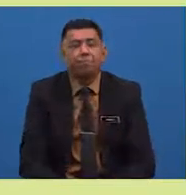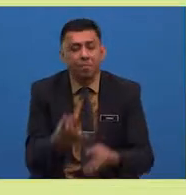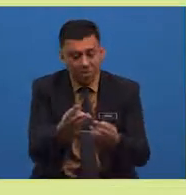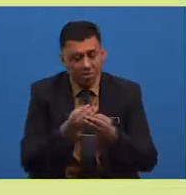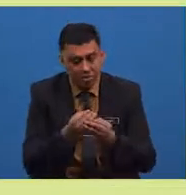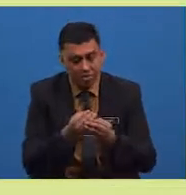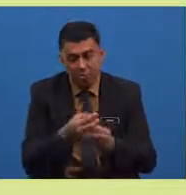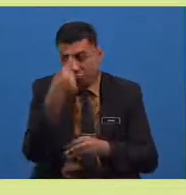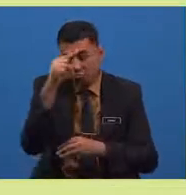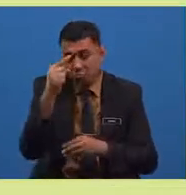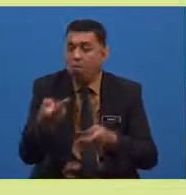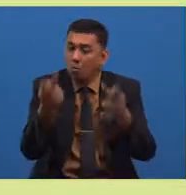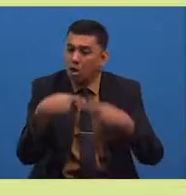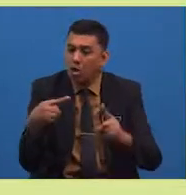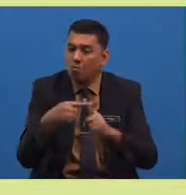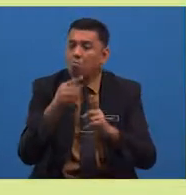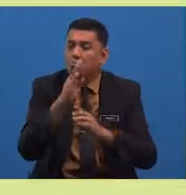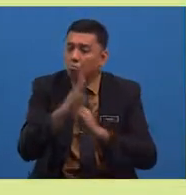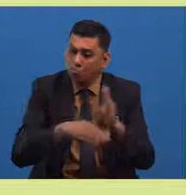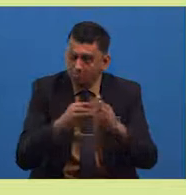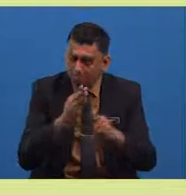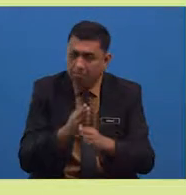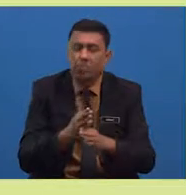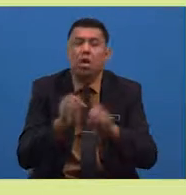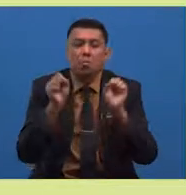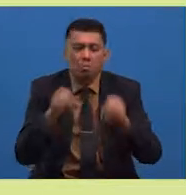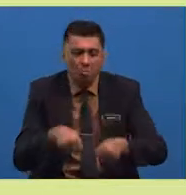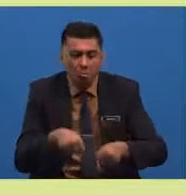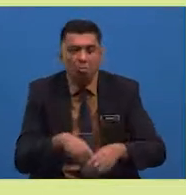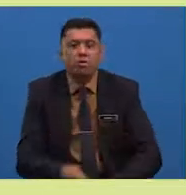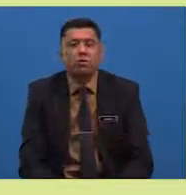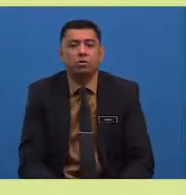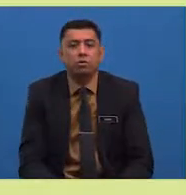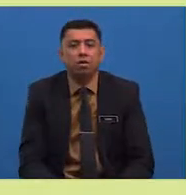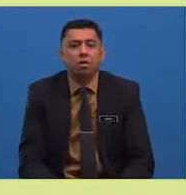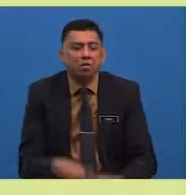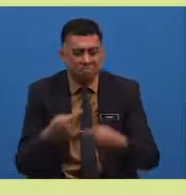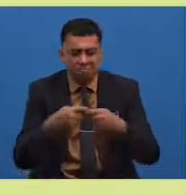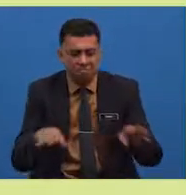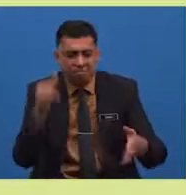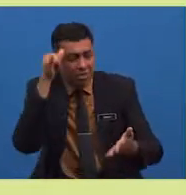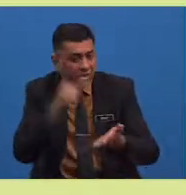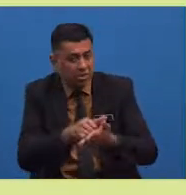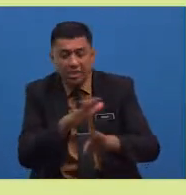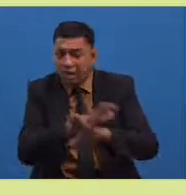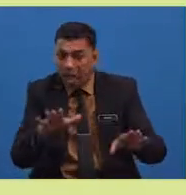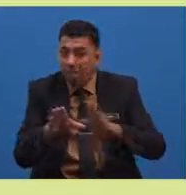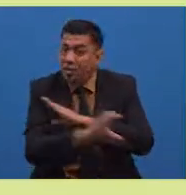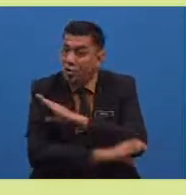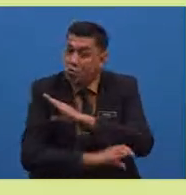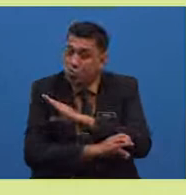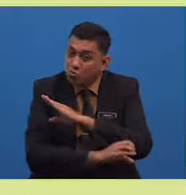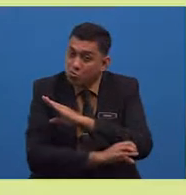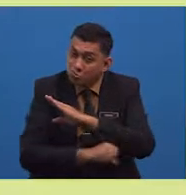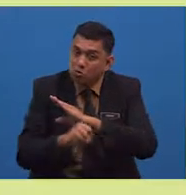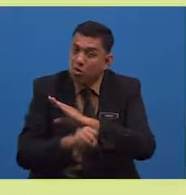empunya padi itu. Setelah yakin bahawa si bongsu tidak mencuri padi di